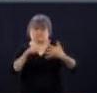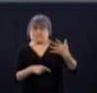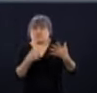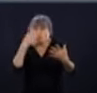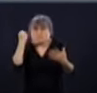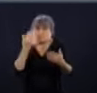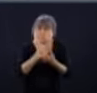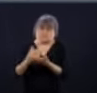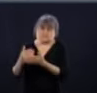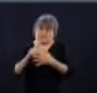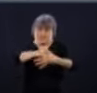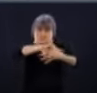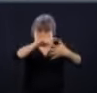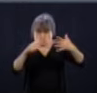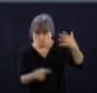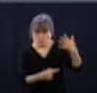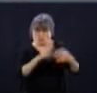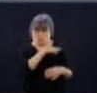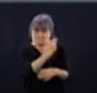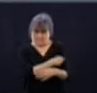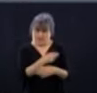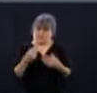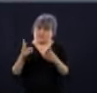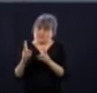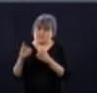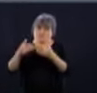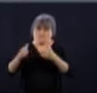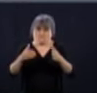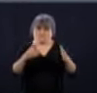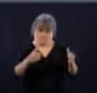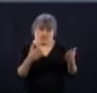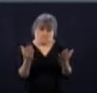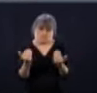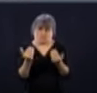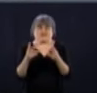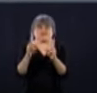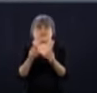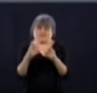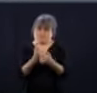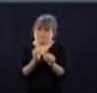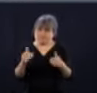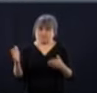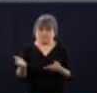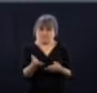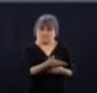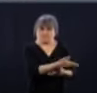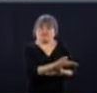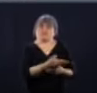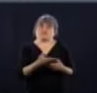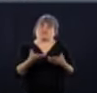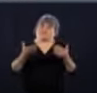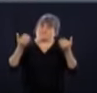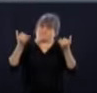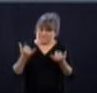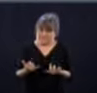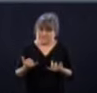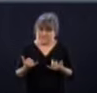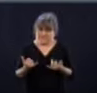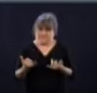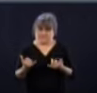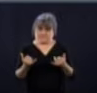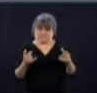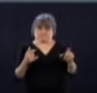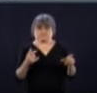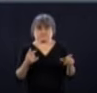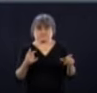parce qu'on avait besoin de l'ensemble de ces lits-là. Ce qui est intéressant maintenant, c'est que si on enlève les personnes qui sont en secteur